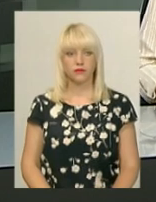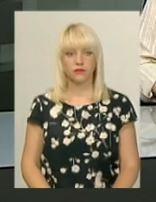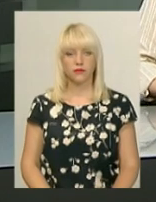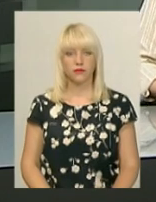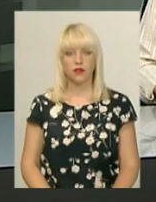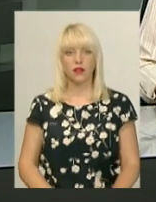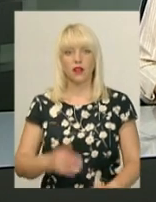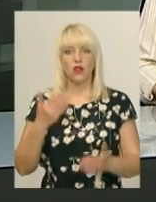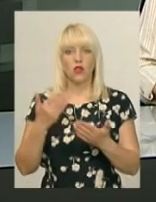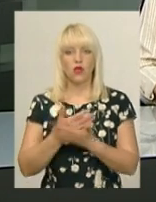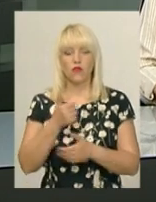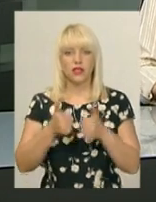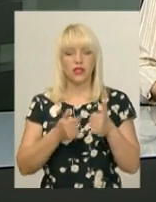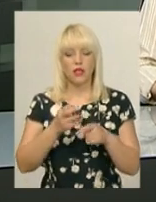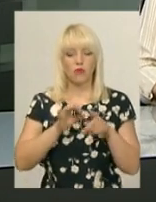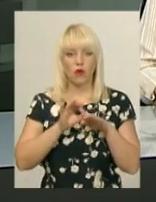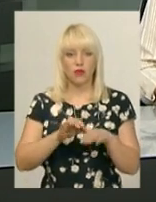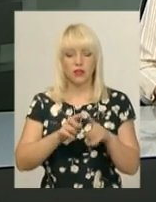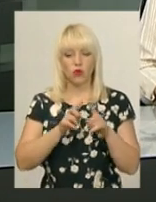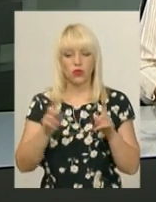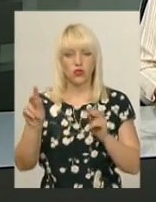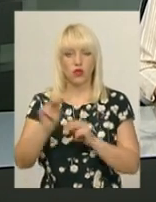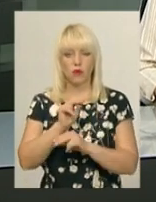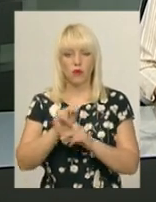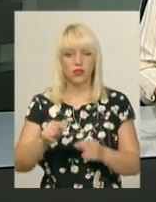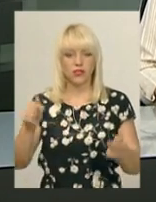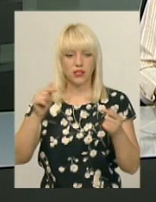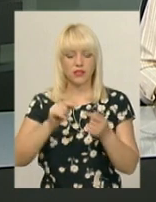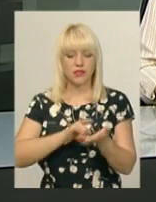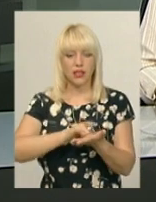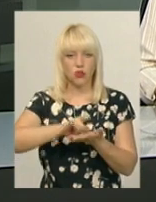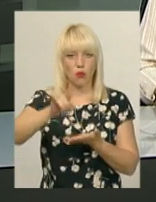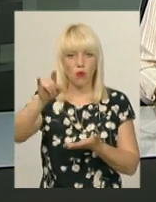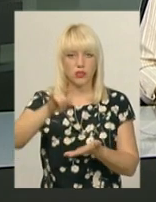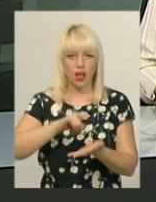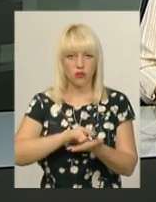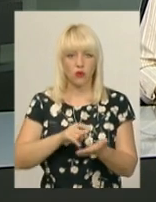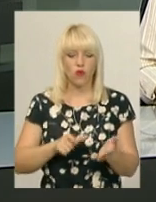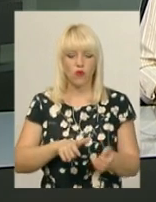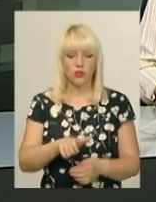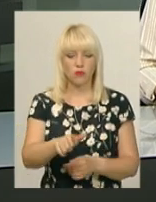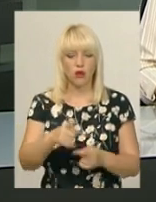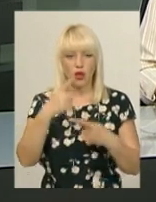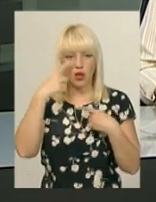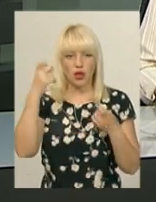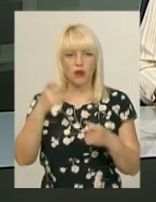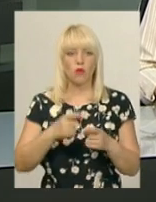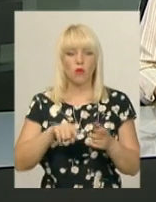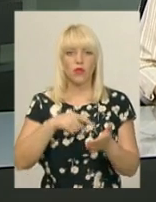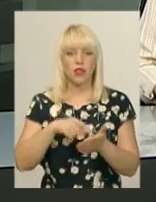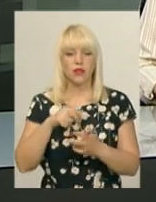Новий тендер на проведення поточного ремонту злітно-посадкової смуги оголосило комунальне підприємство обласної ради «Аеропорт